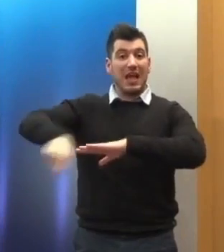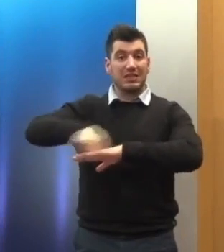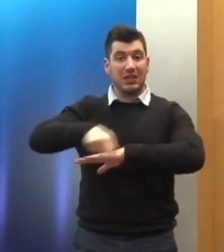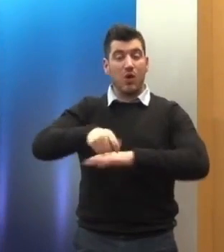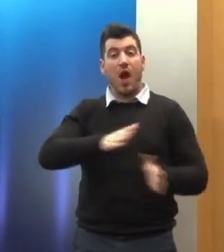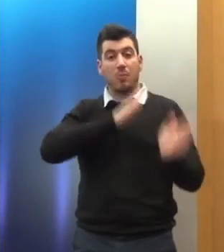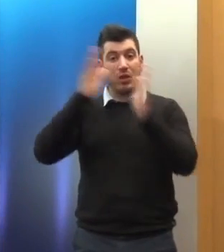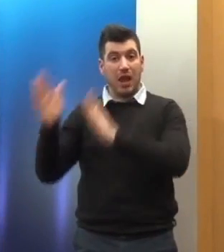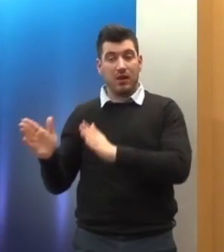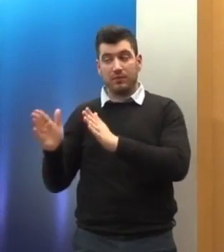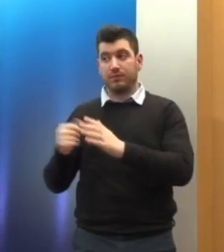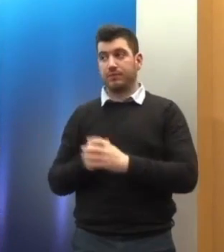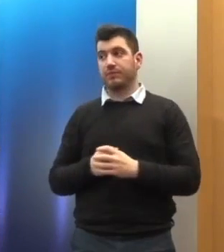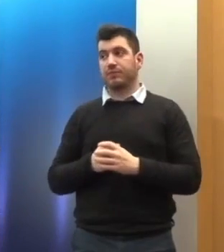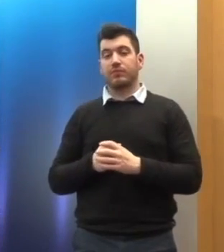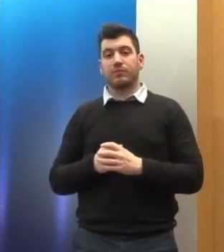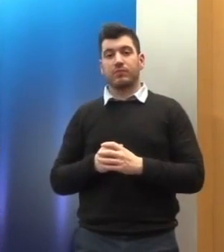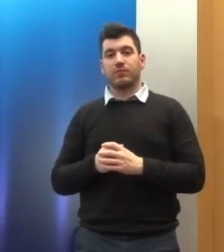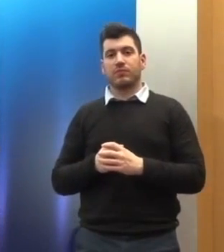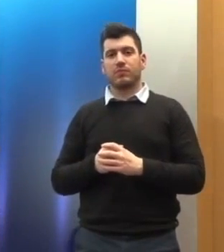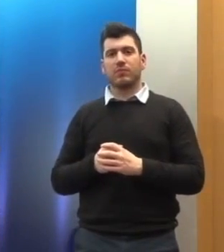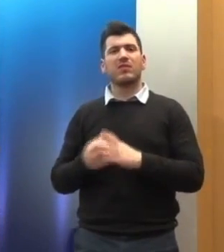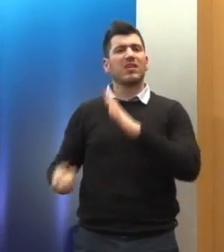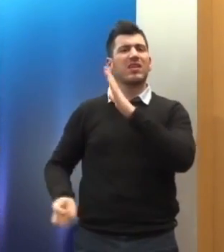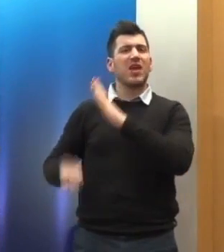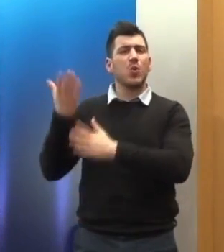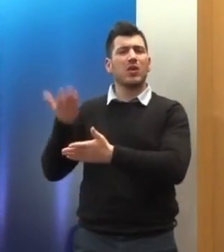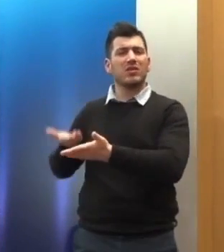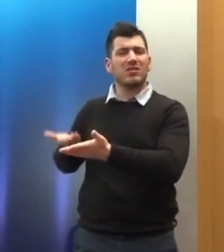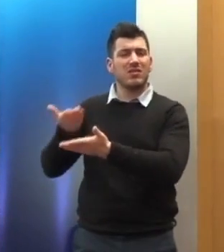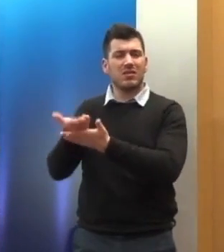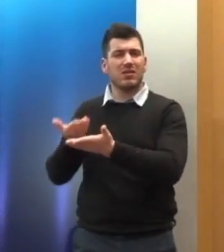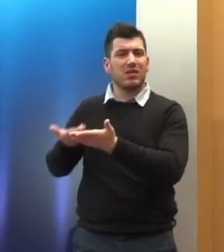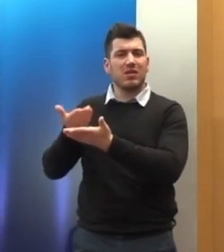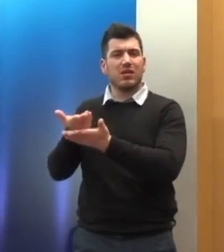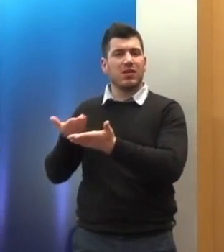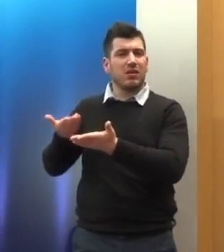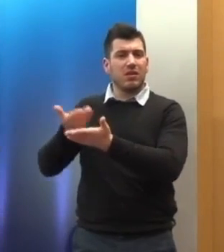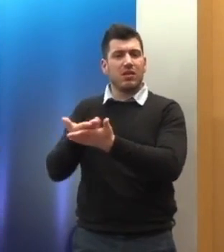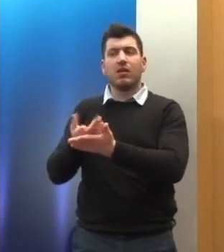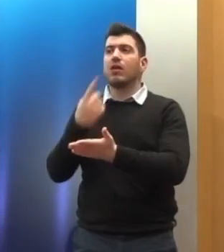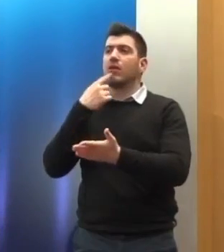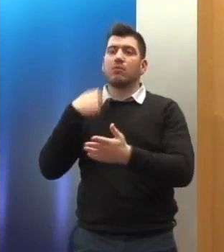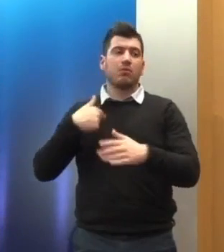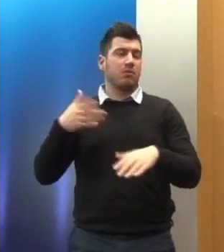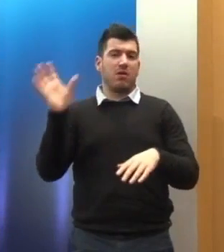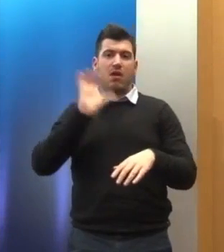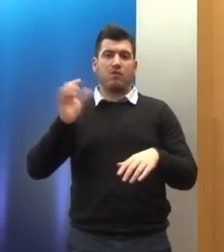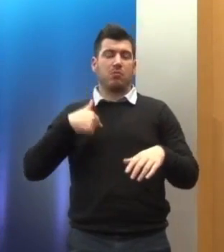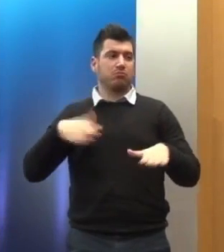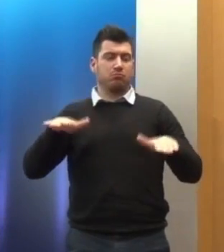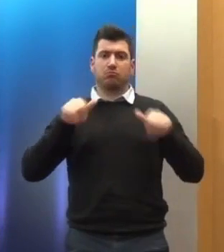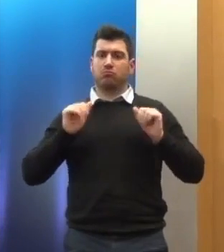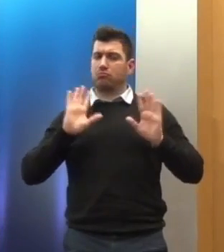νέα σειρά προσφυγών των ιδίων προσφευγών είπε ότι δεν έχει αρμοδιότητα. Είναι αναρμόδιο να